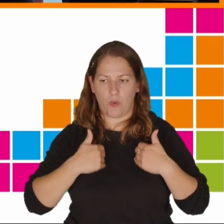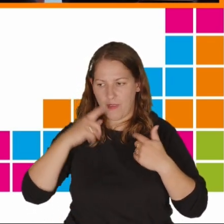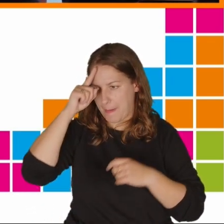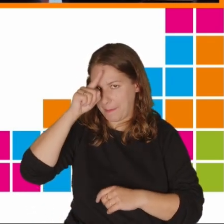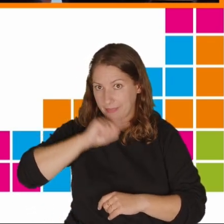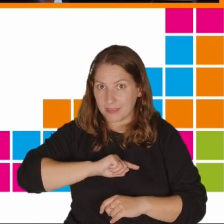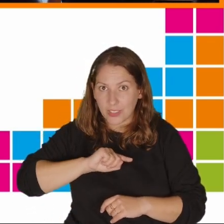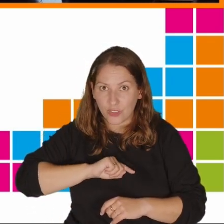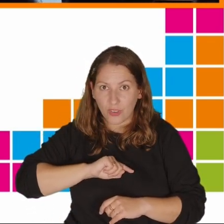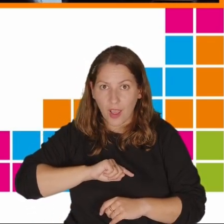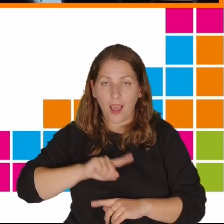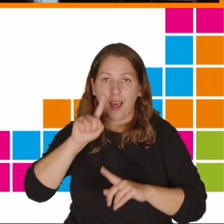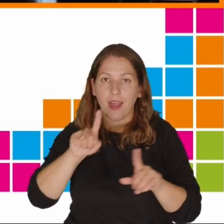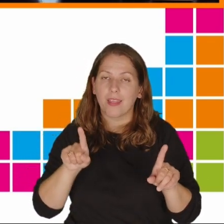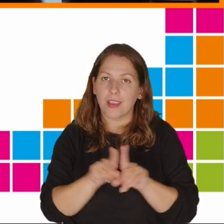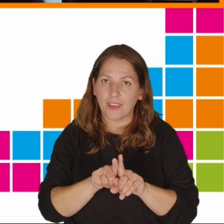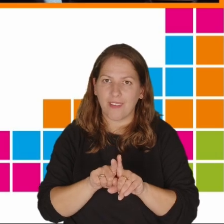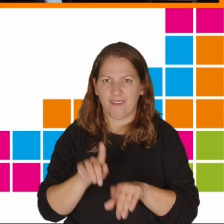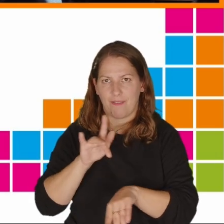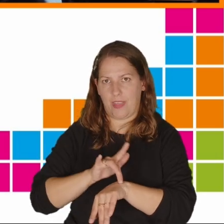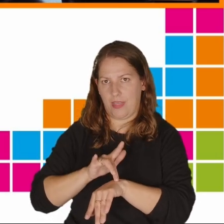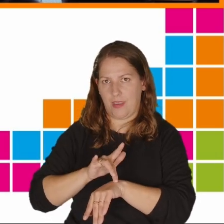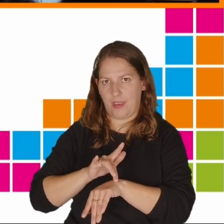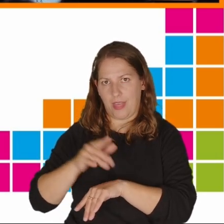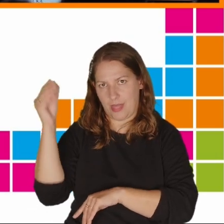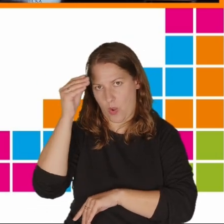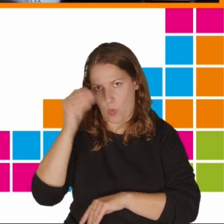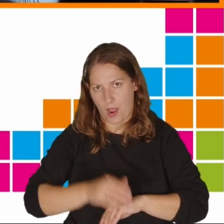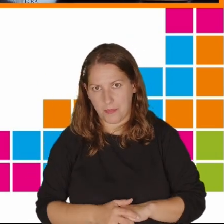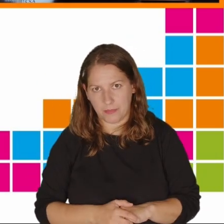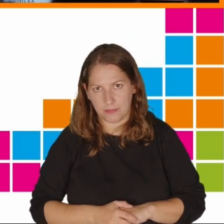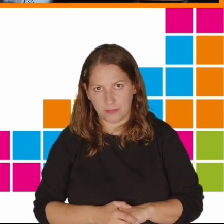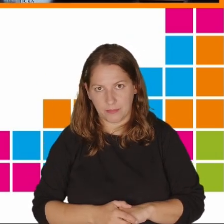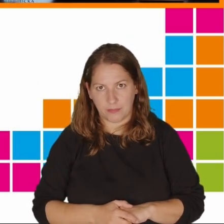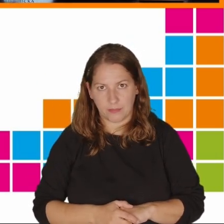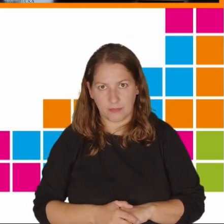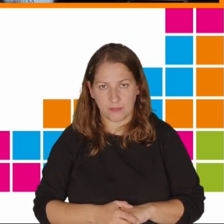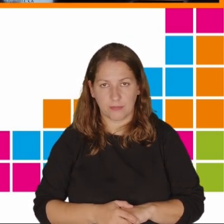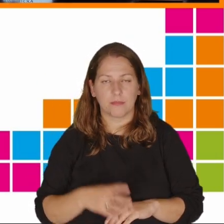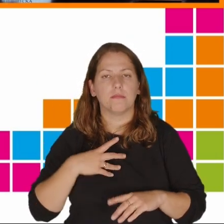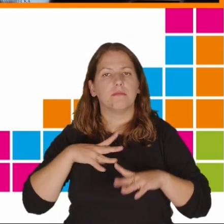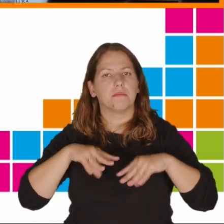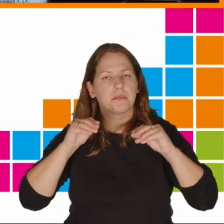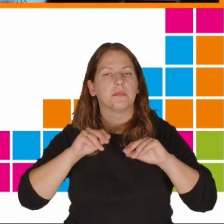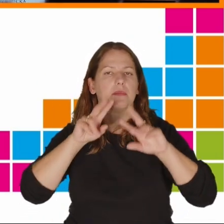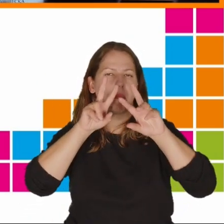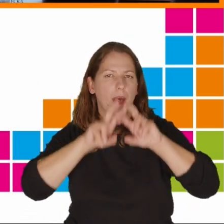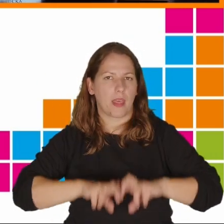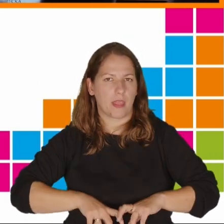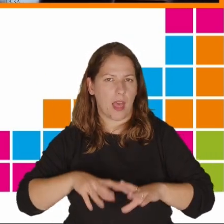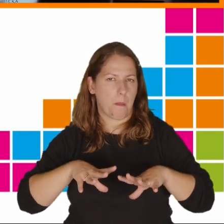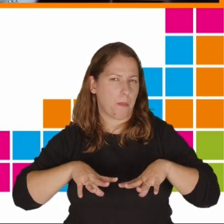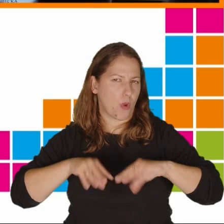psychiczne, ale także na wyniki w nauce. Rozpoczęliśmy badania na początku